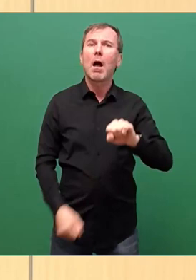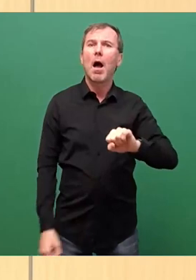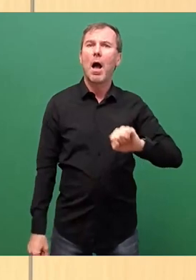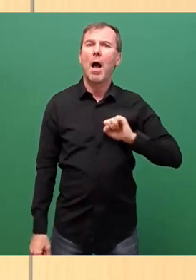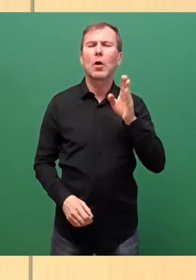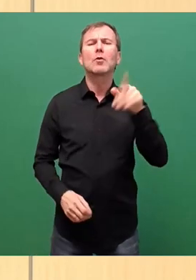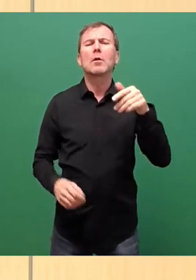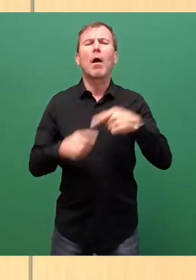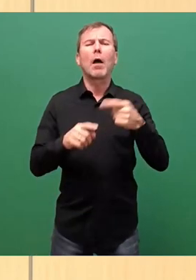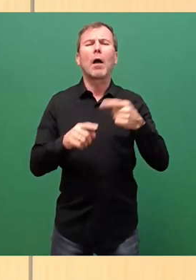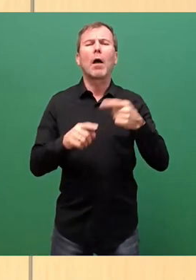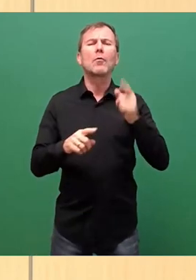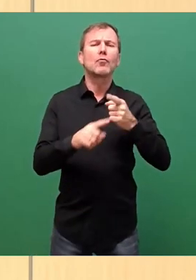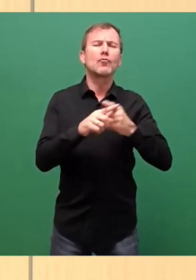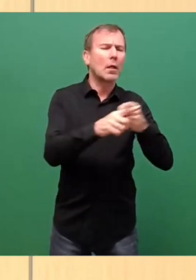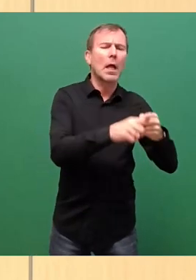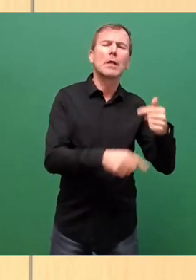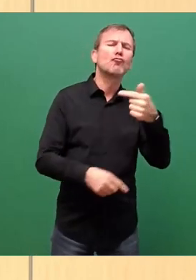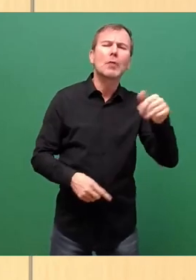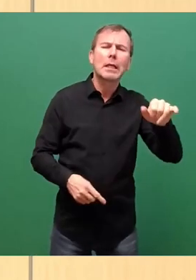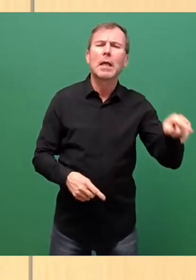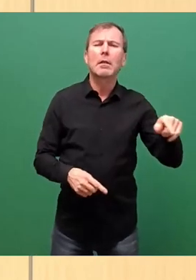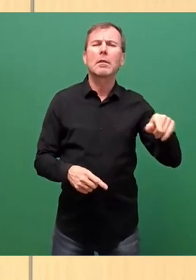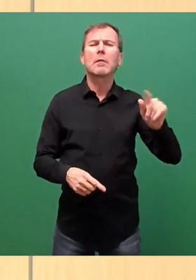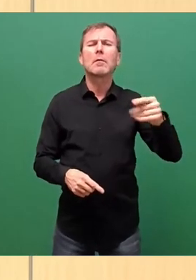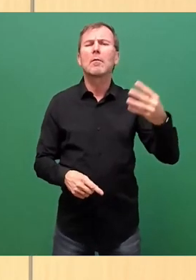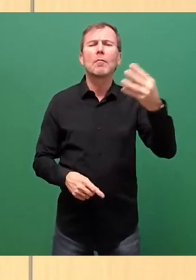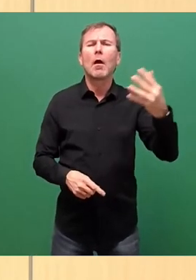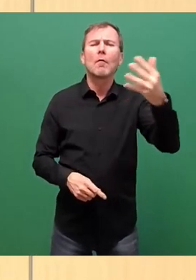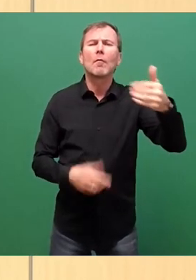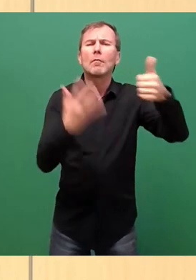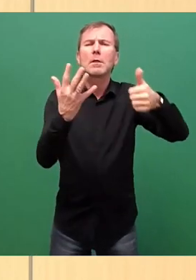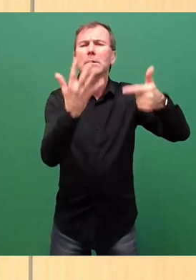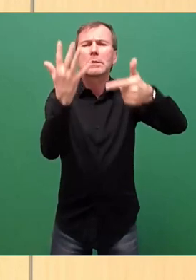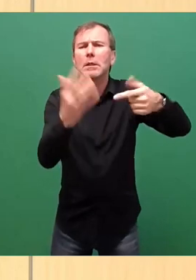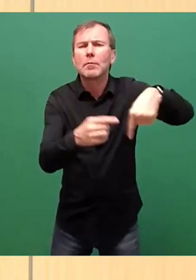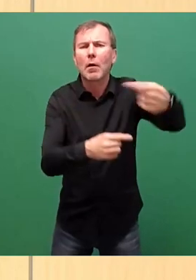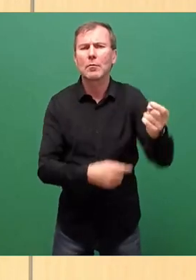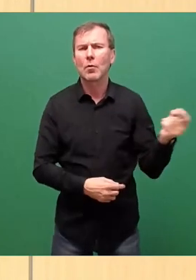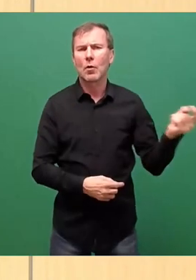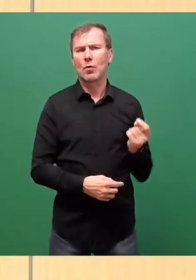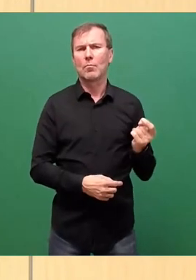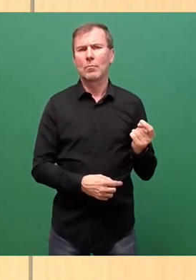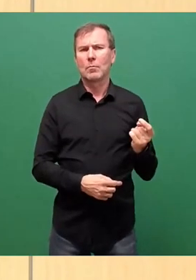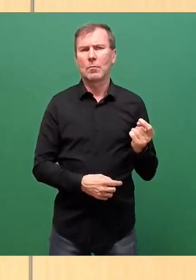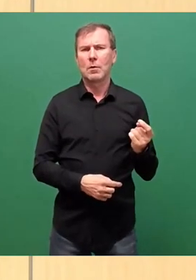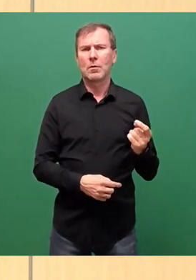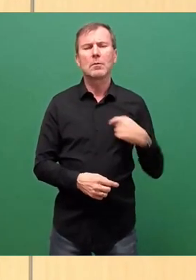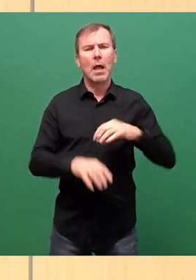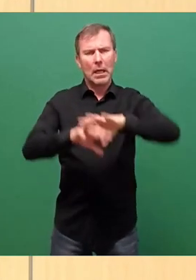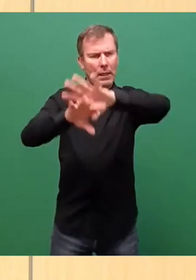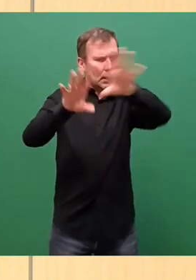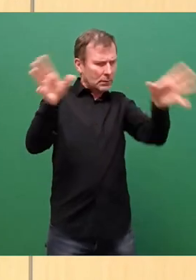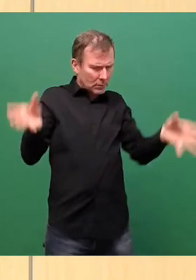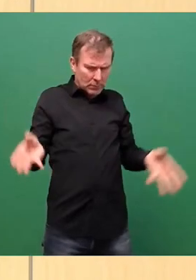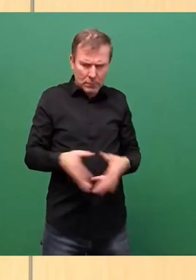Schriesen und in anderen Stadtteilen im Jahr 4, 5, 6, 7 dann kommen. Und dass wir sozusagen dadurch die